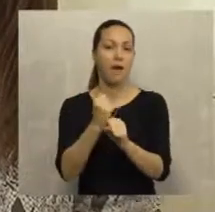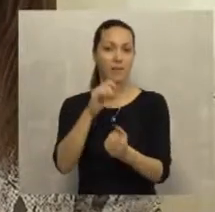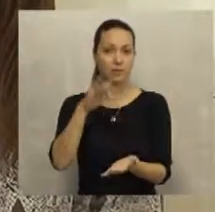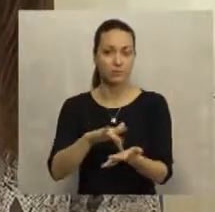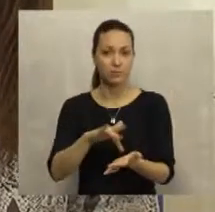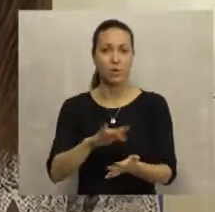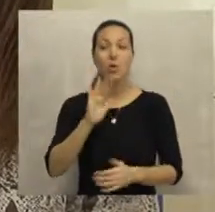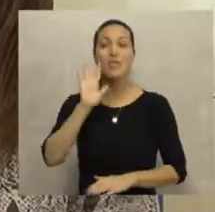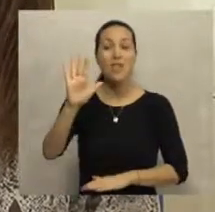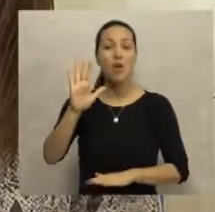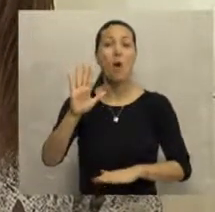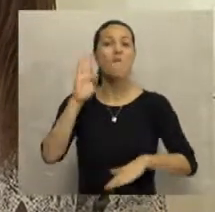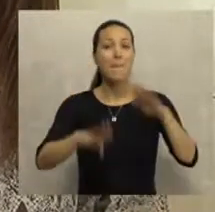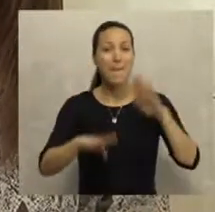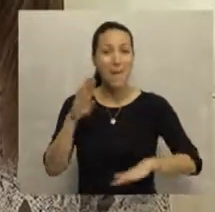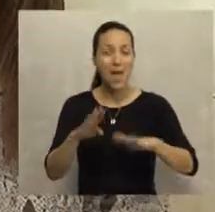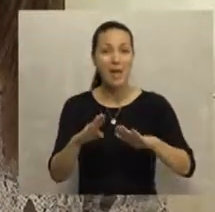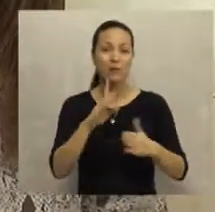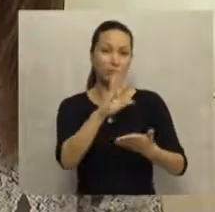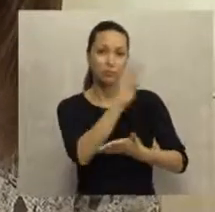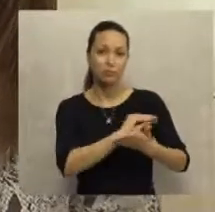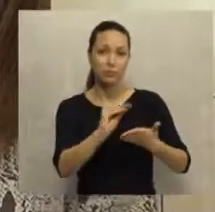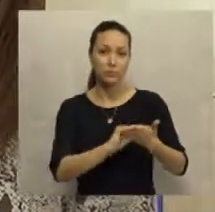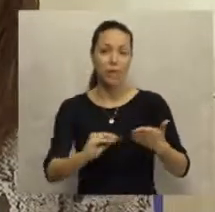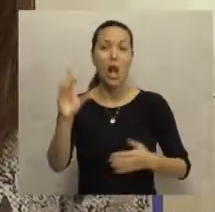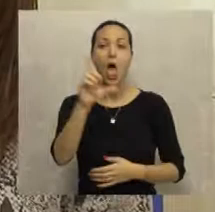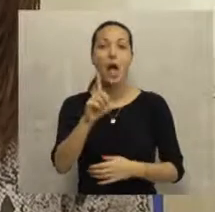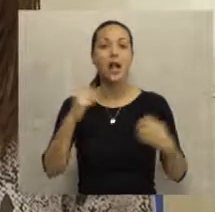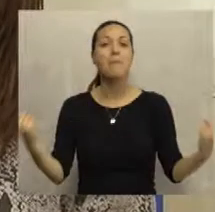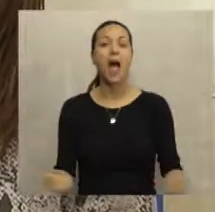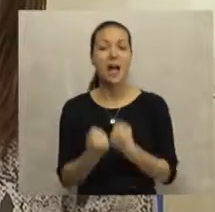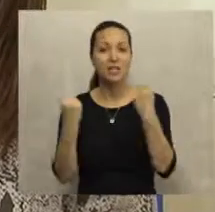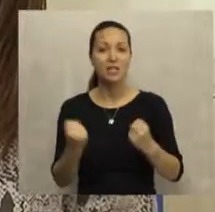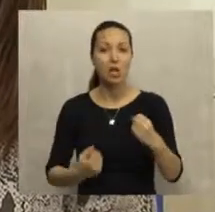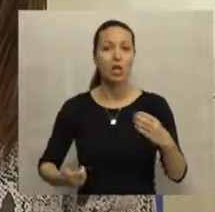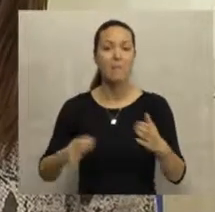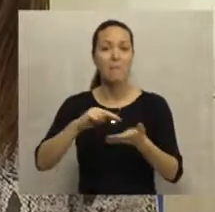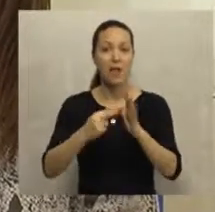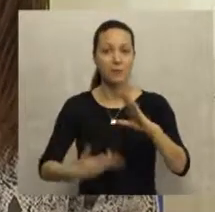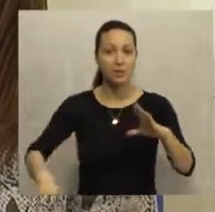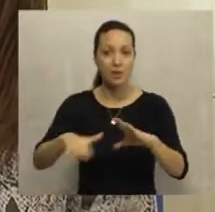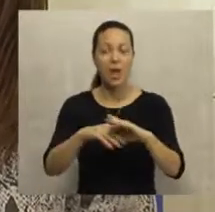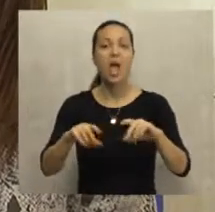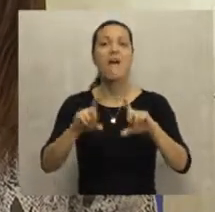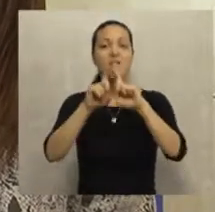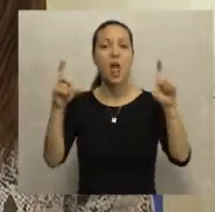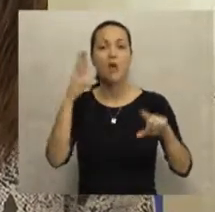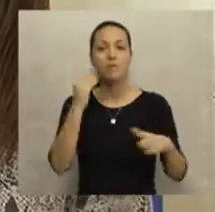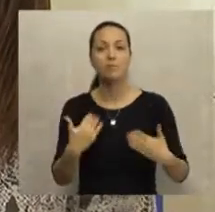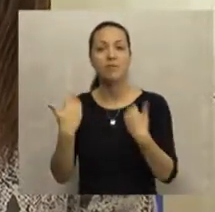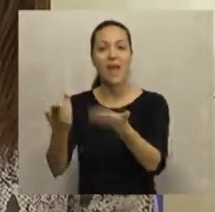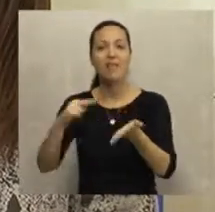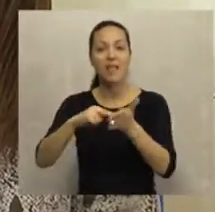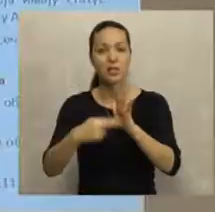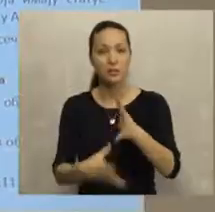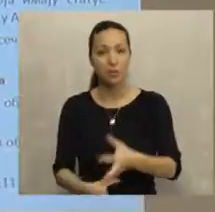realizaciji njihovih mera koji su definisani lokalnim akcionim planom za pošljavanje, filijala Novi Sad im nudi